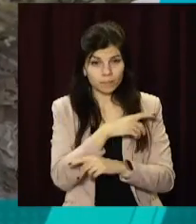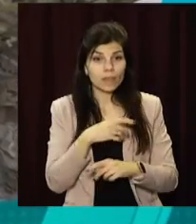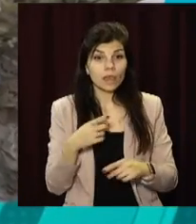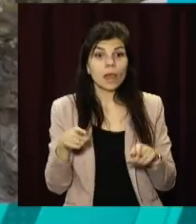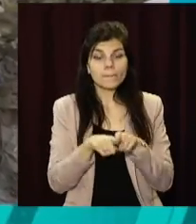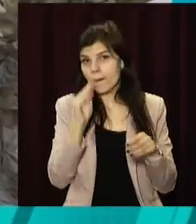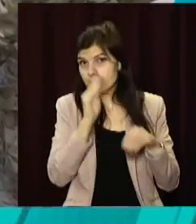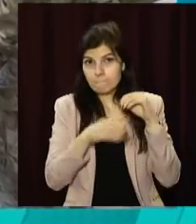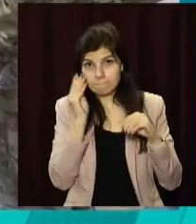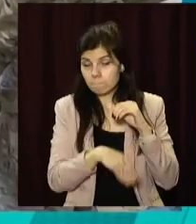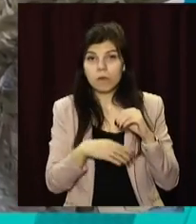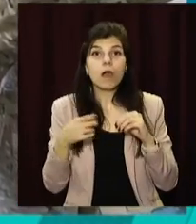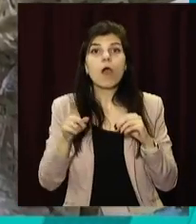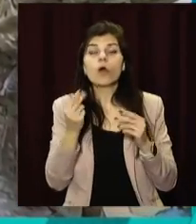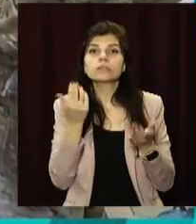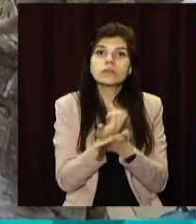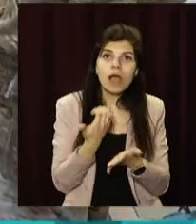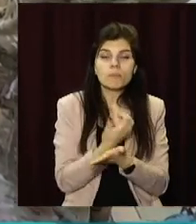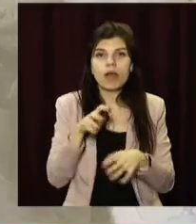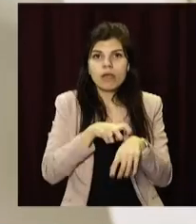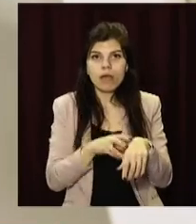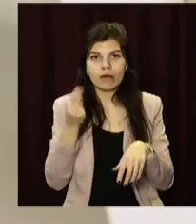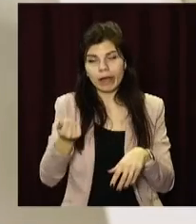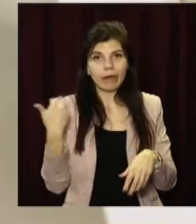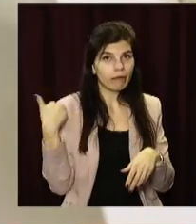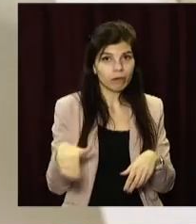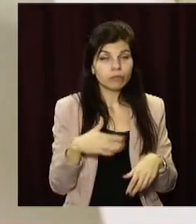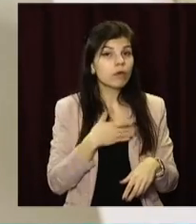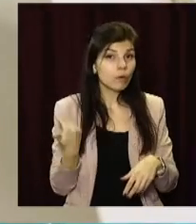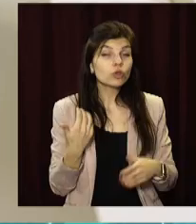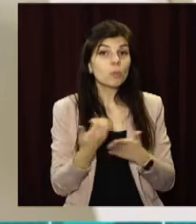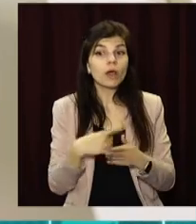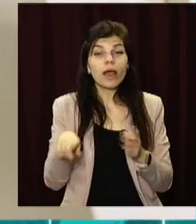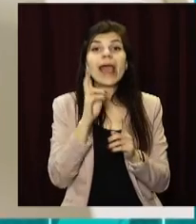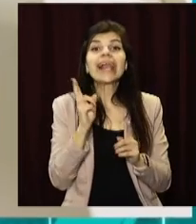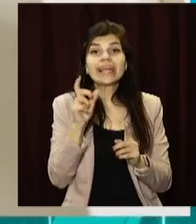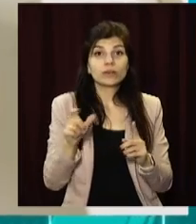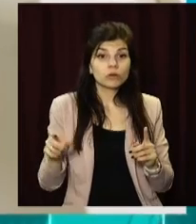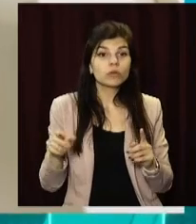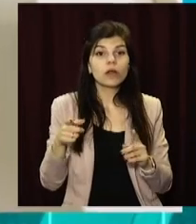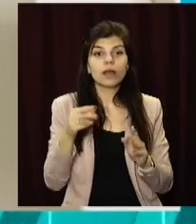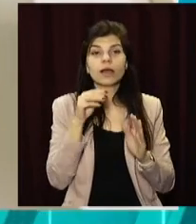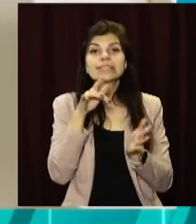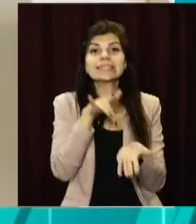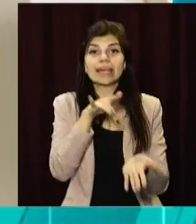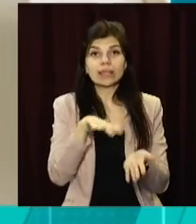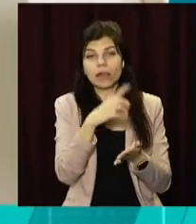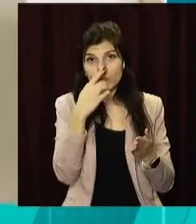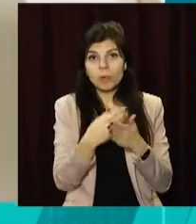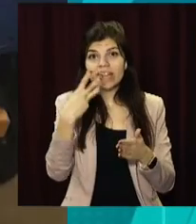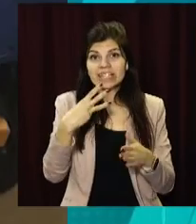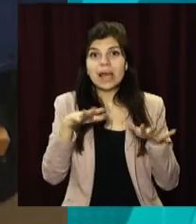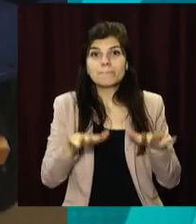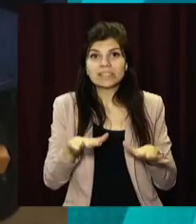чином приховували дані про заробітки та не сплачували податки в бюджет. Серед клієнтів конвертаційного центру майже 30